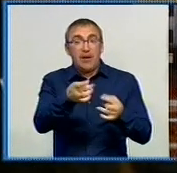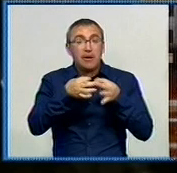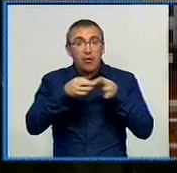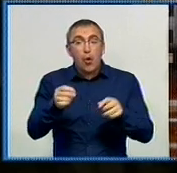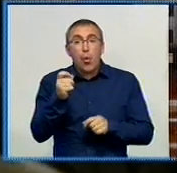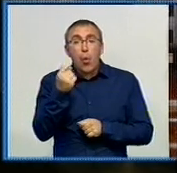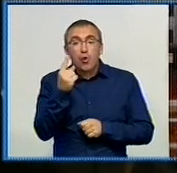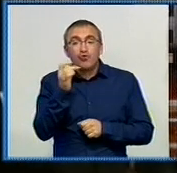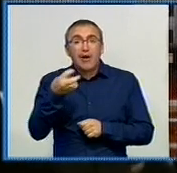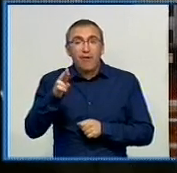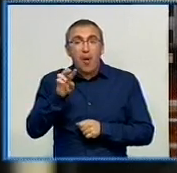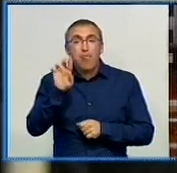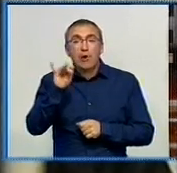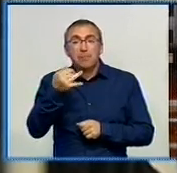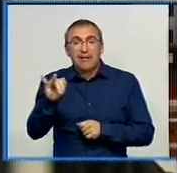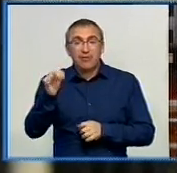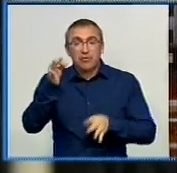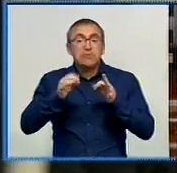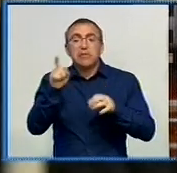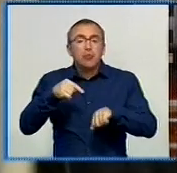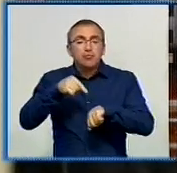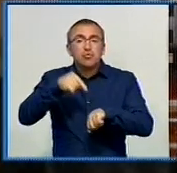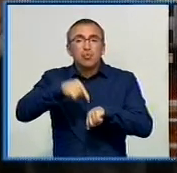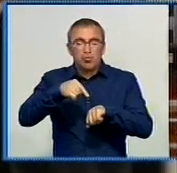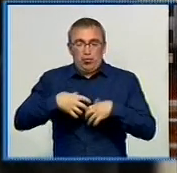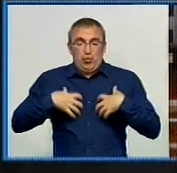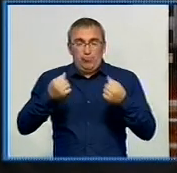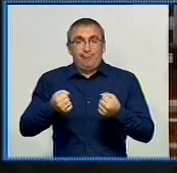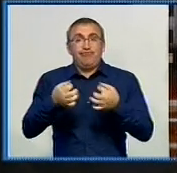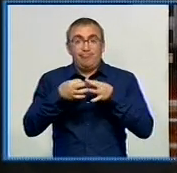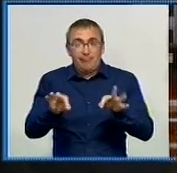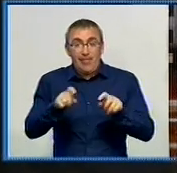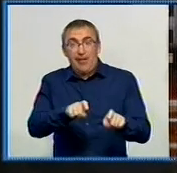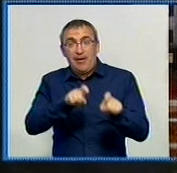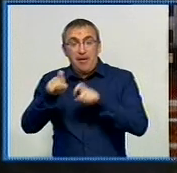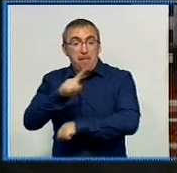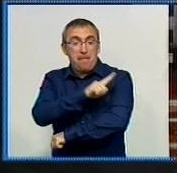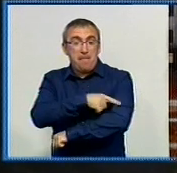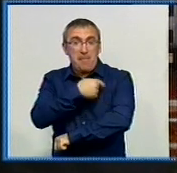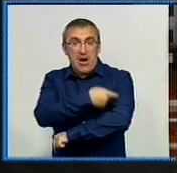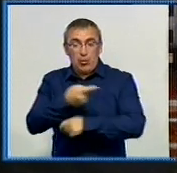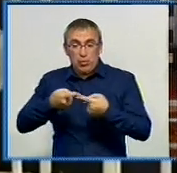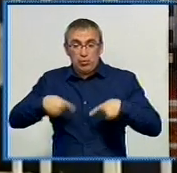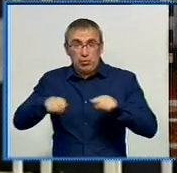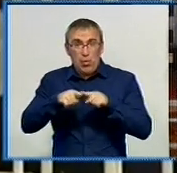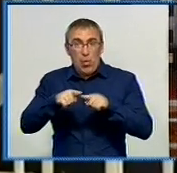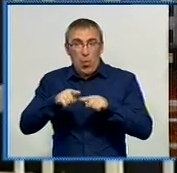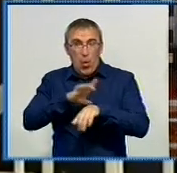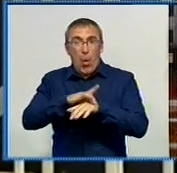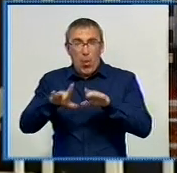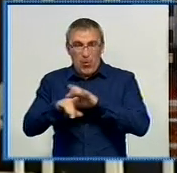червня за рішенням Бориспільського суду через стан здоров'я. Ще в травні Лозинський був переведений у медустанову колонії. Його звільнення було